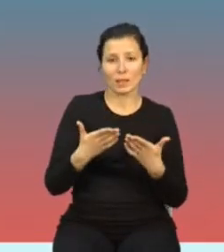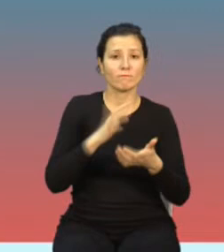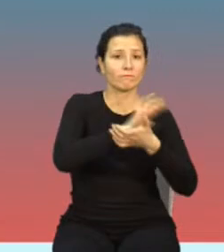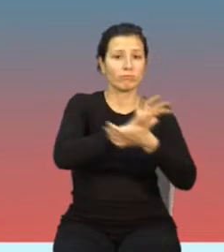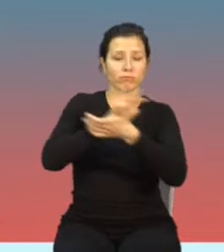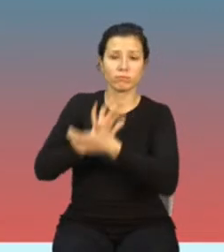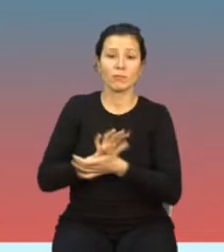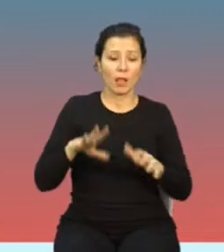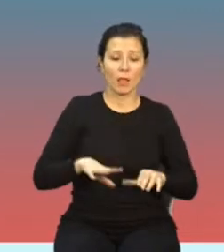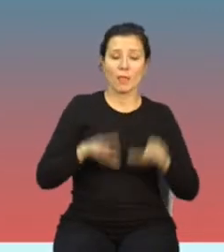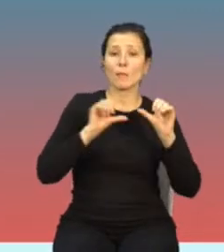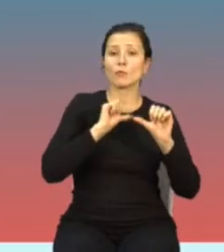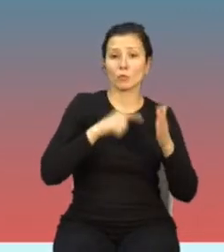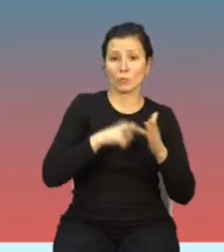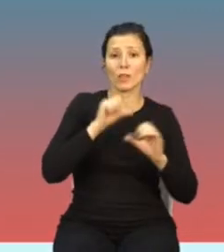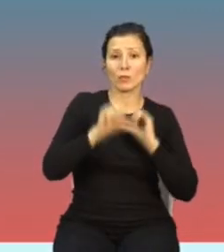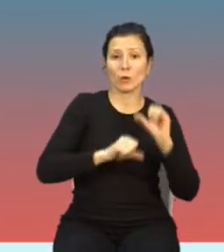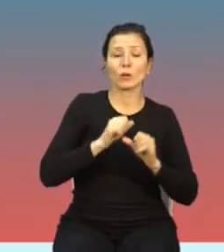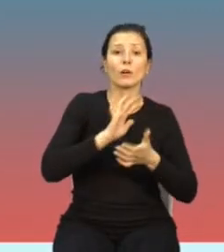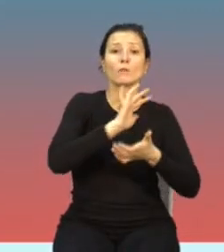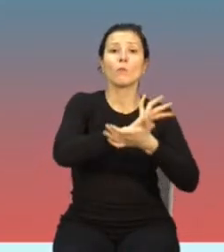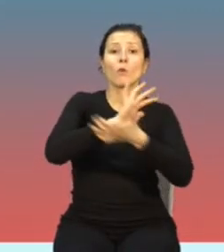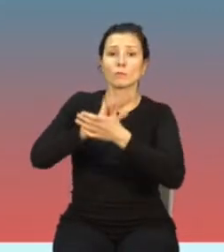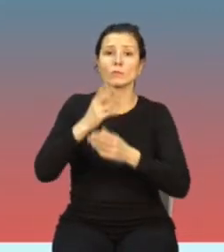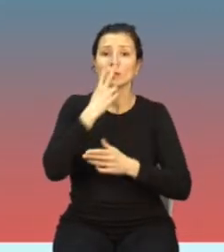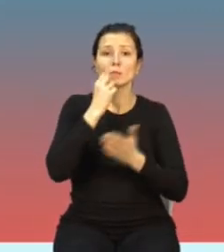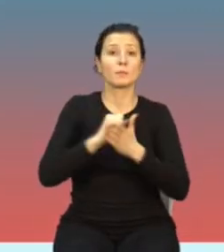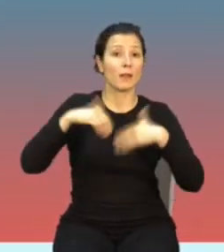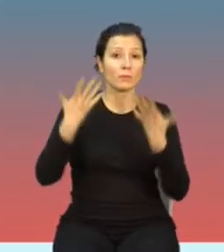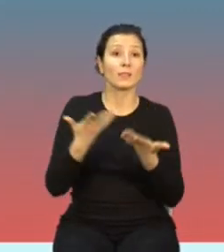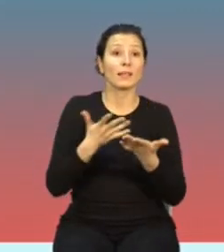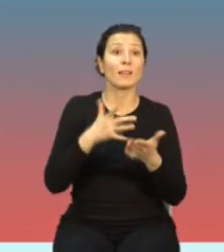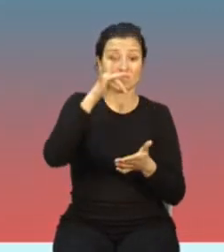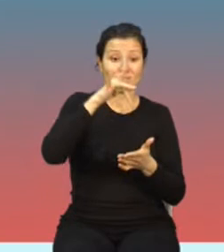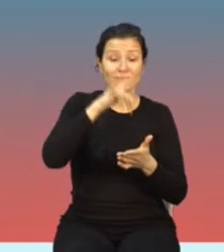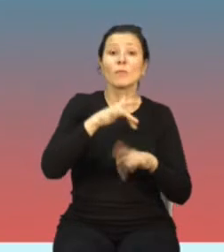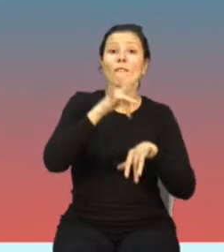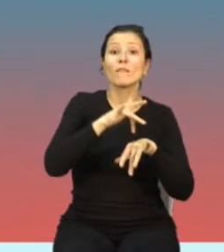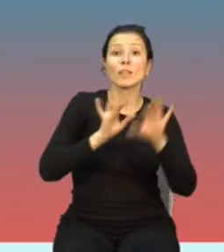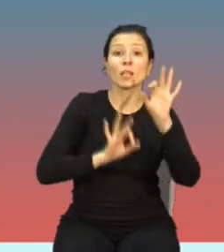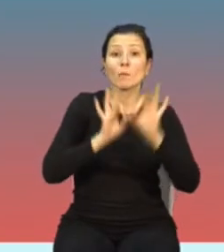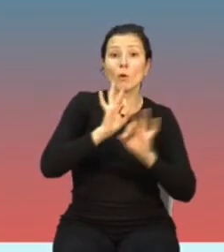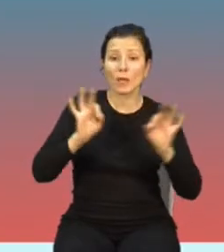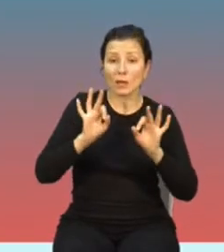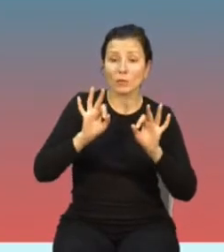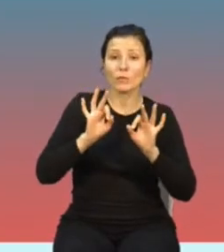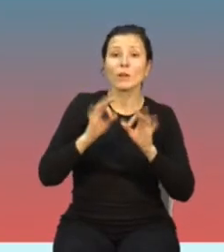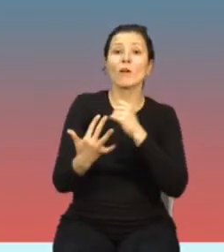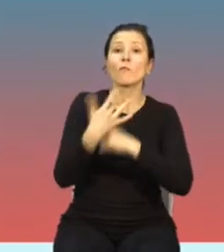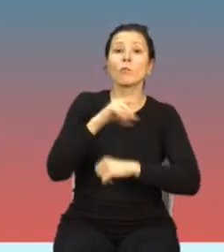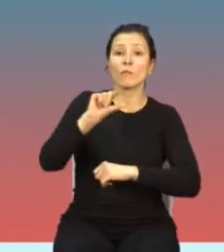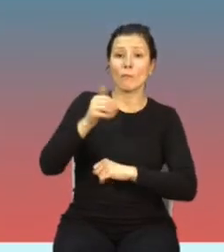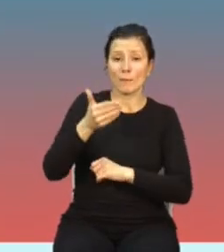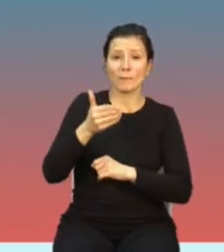publikowaliśmy sprawozdanie. W tym sprawozdaniu znajdują się wyniki pomiarów emisji pola elektromagnetycznego w